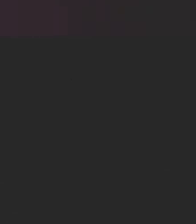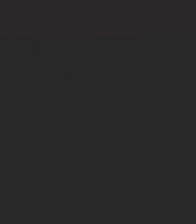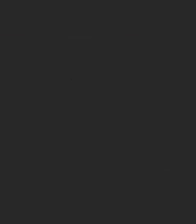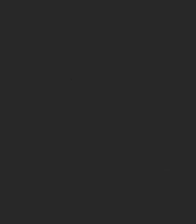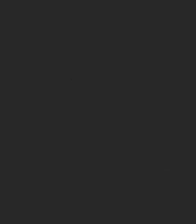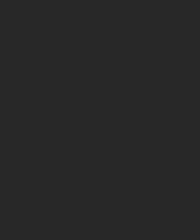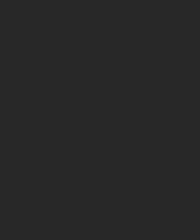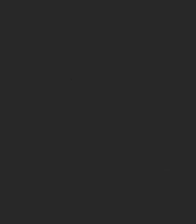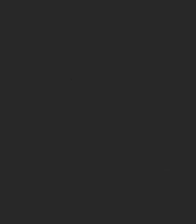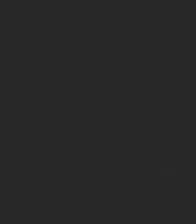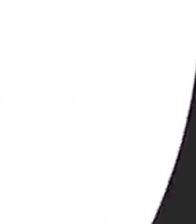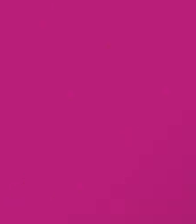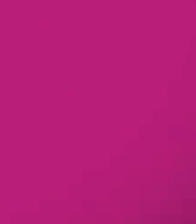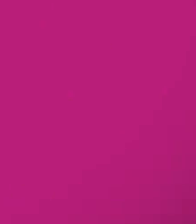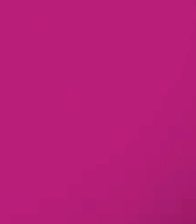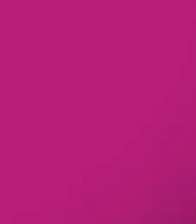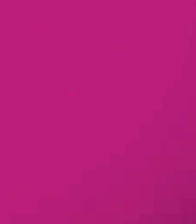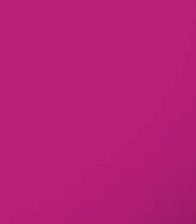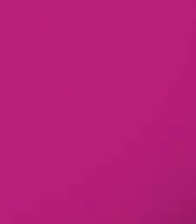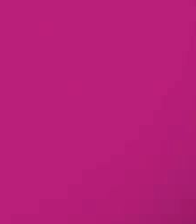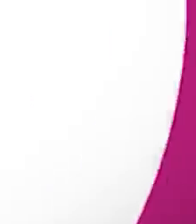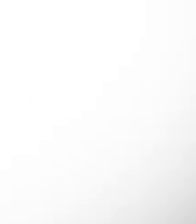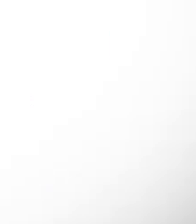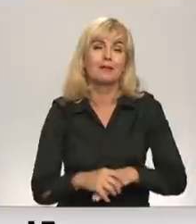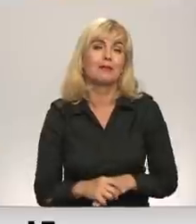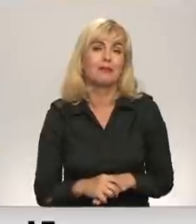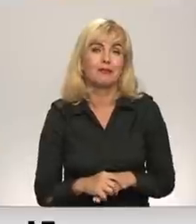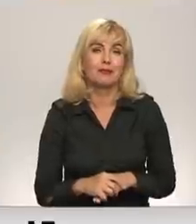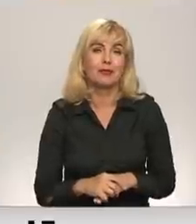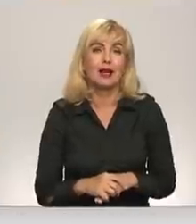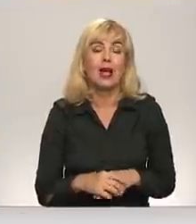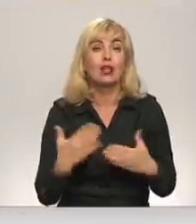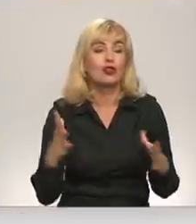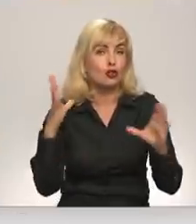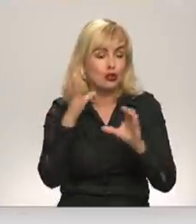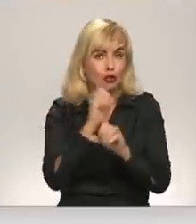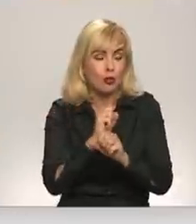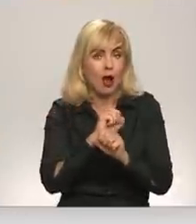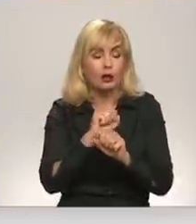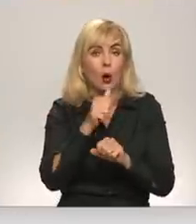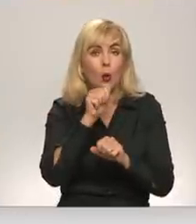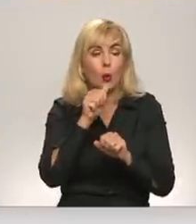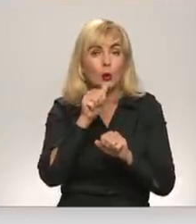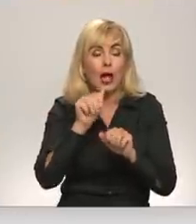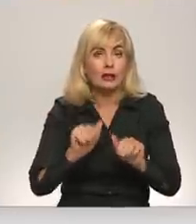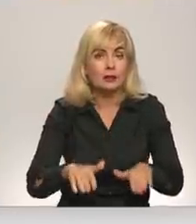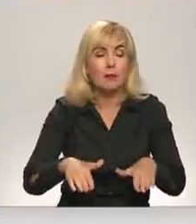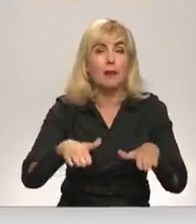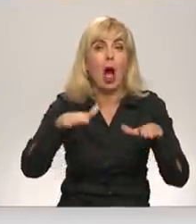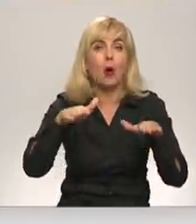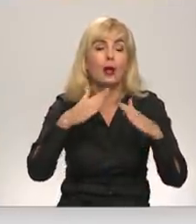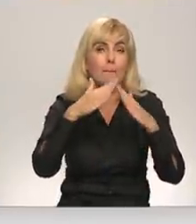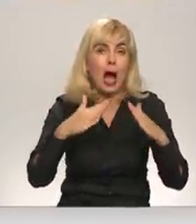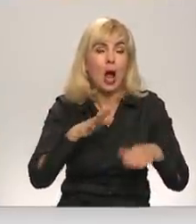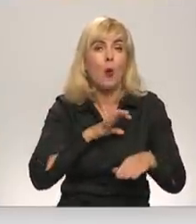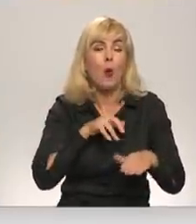Re, visi ēters ir te! Šonāk strauja ceļoties ūdens līmenīm ogres upē aplūda mājas